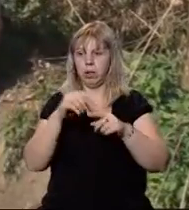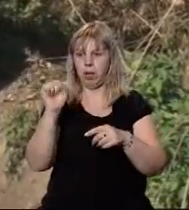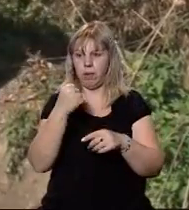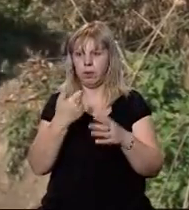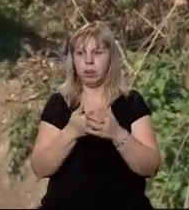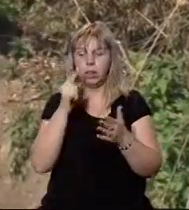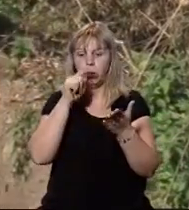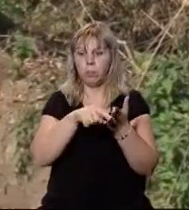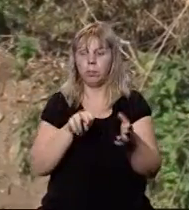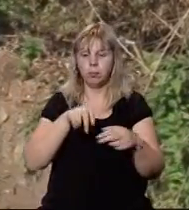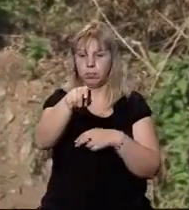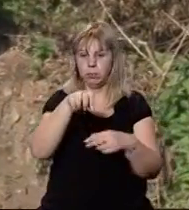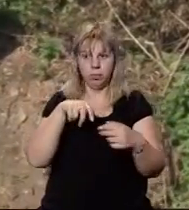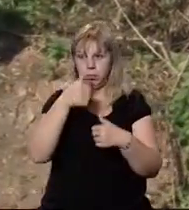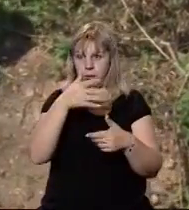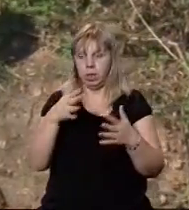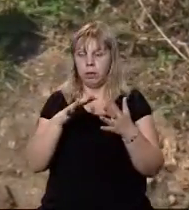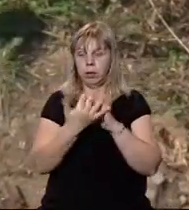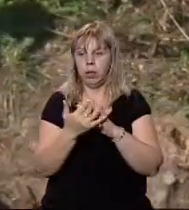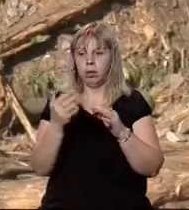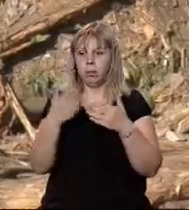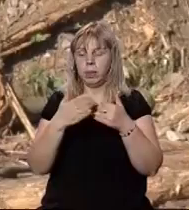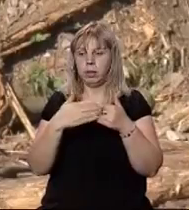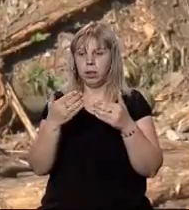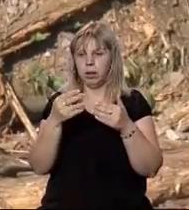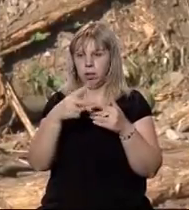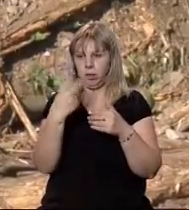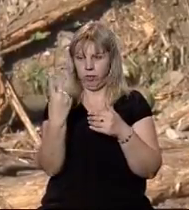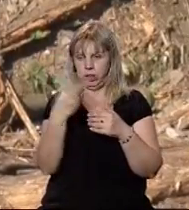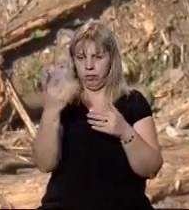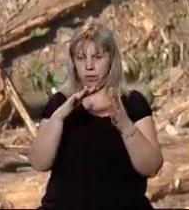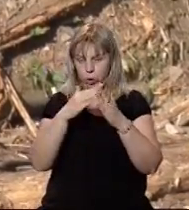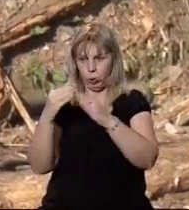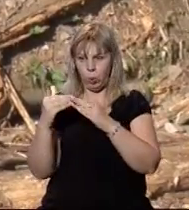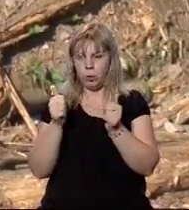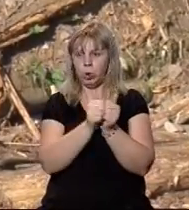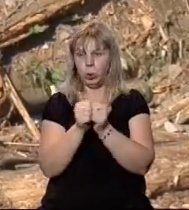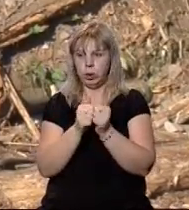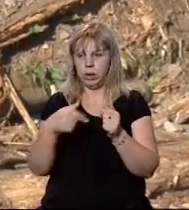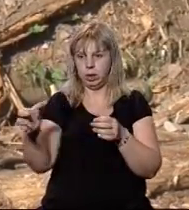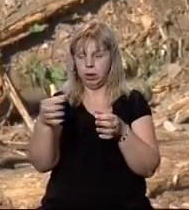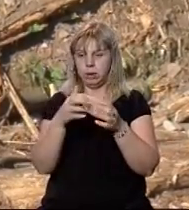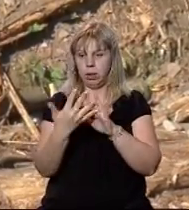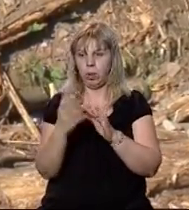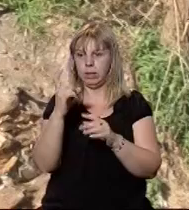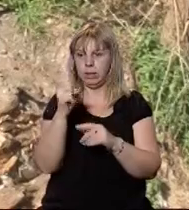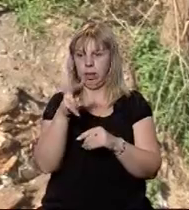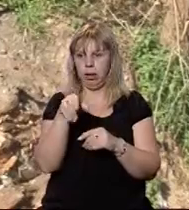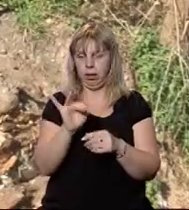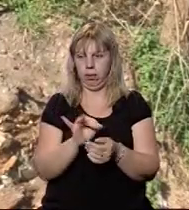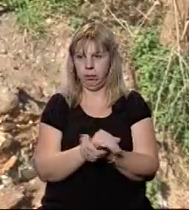Без доступу до інфраструктури залишилися жителі понад 20 дворів цього села, а також сусіднього присілка Залики.